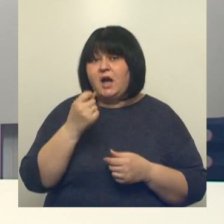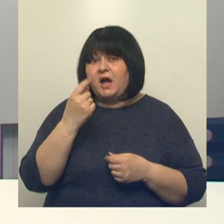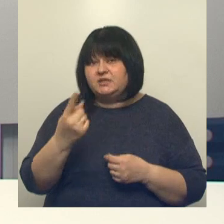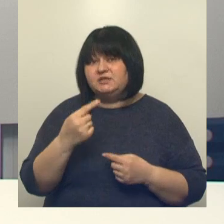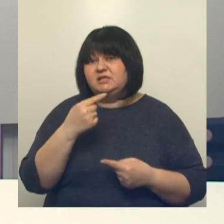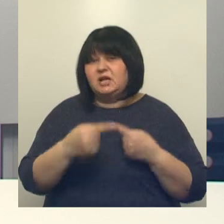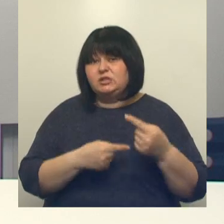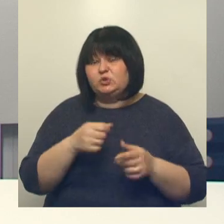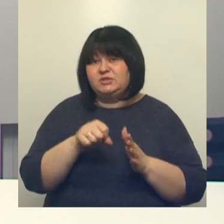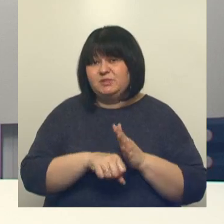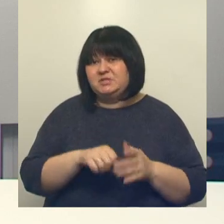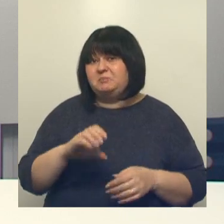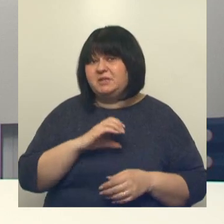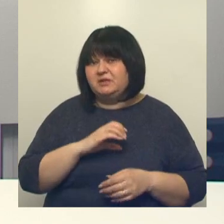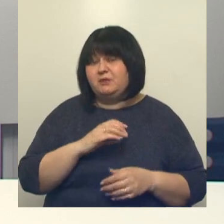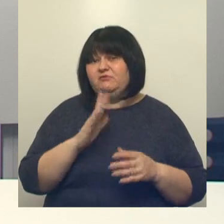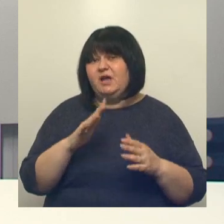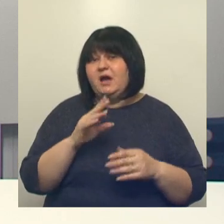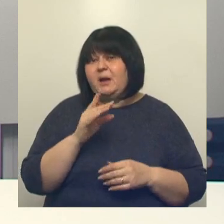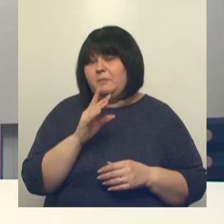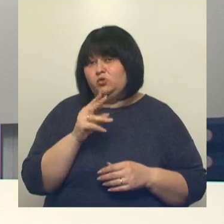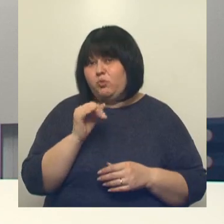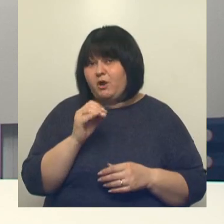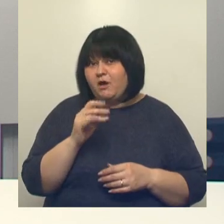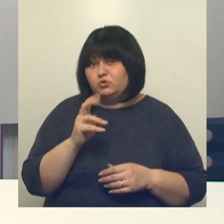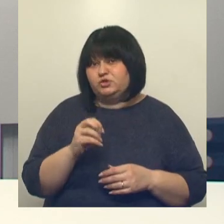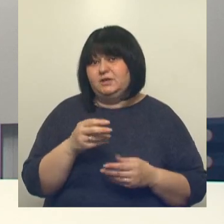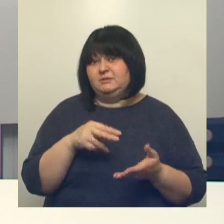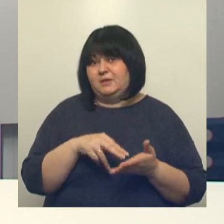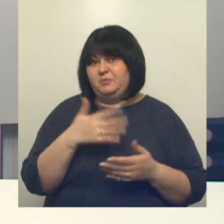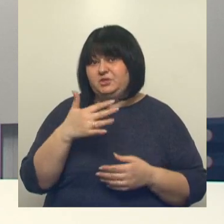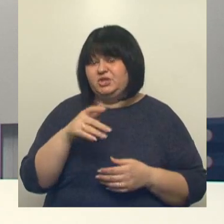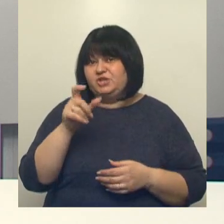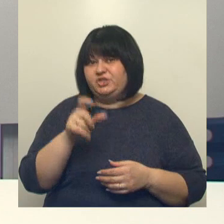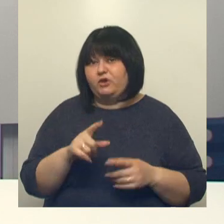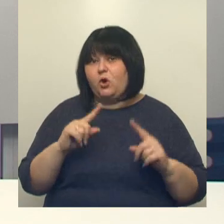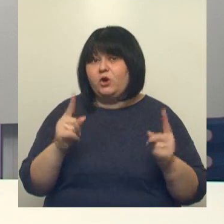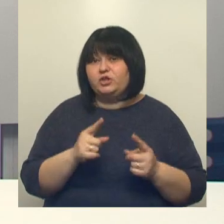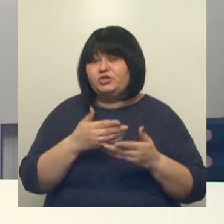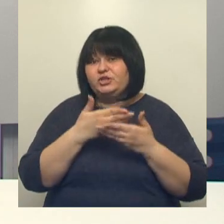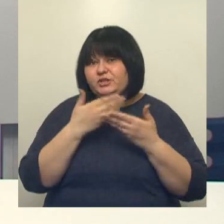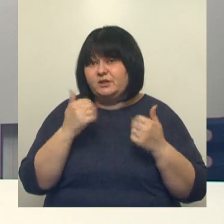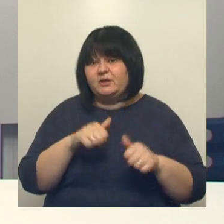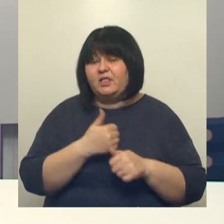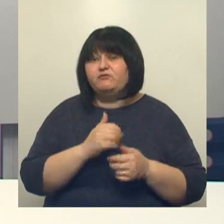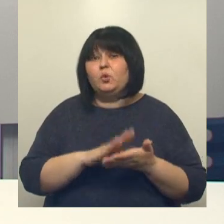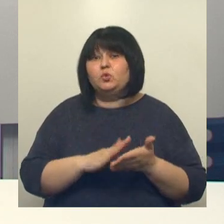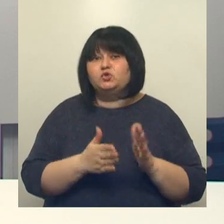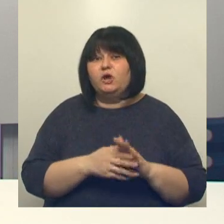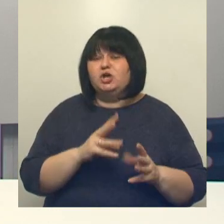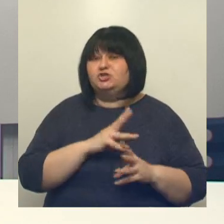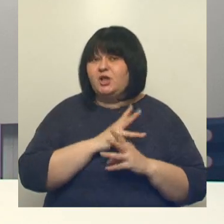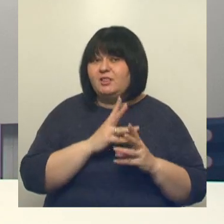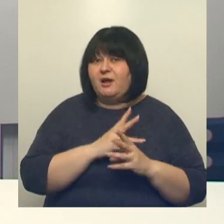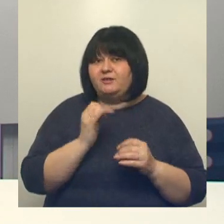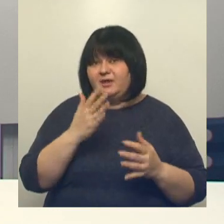традиционной зимней спартакиады в Дубравушке стали почти полсотни человек. Ограничений никаких. Главное условие – желание